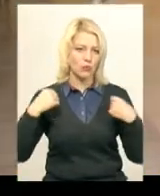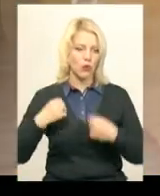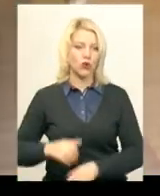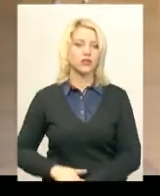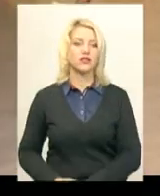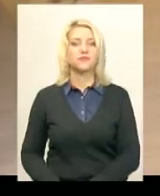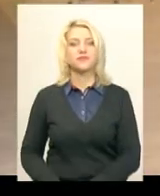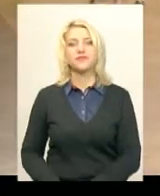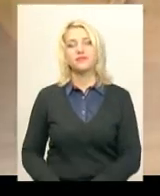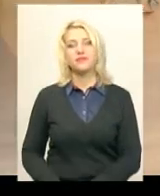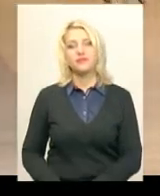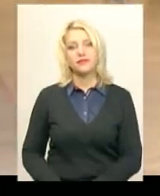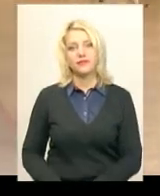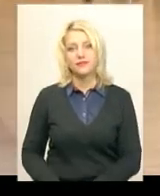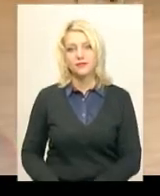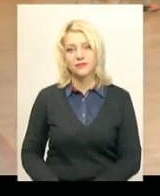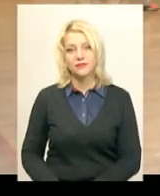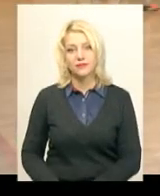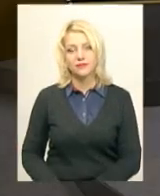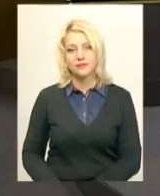Поробок, Іван Мовчан, новини по Діліцентр.